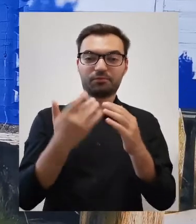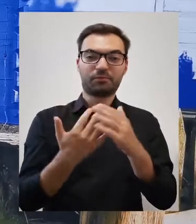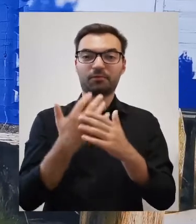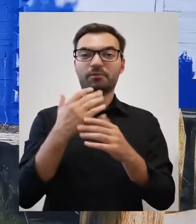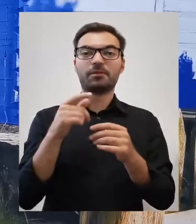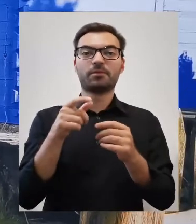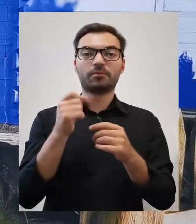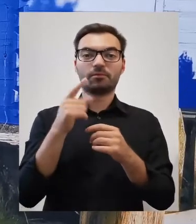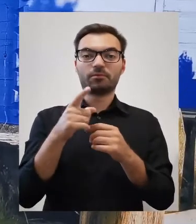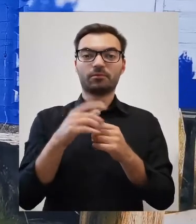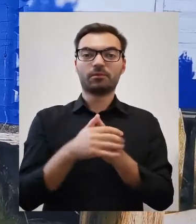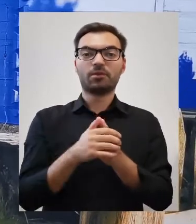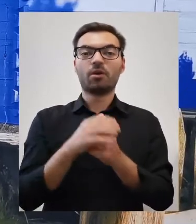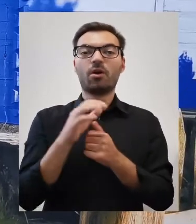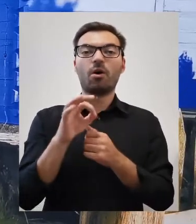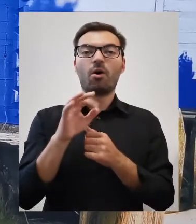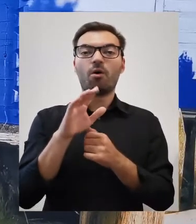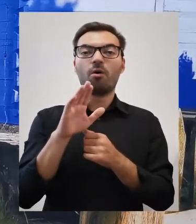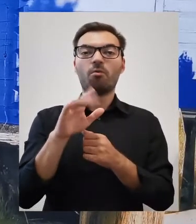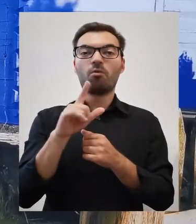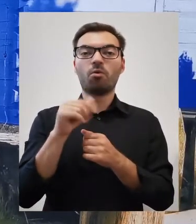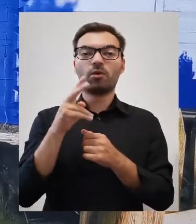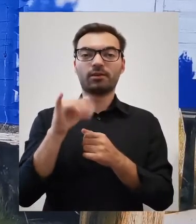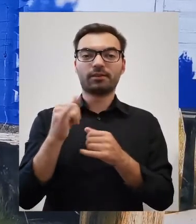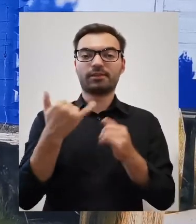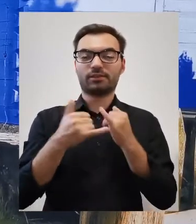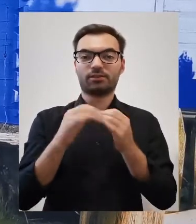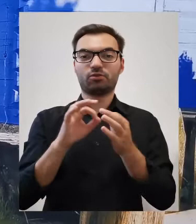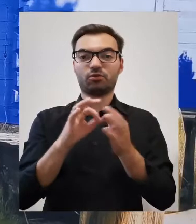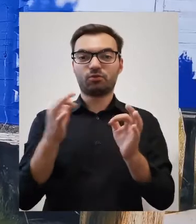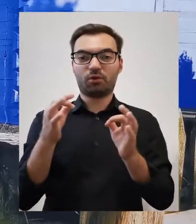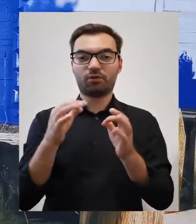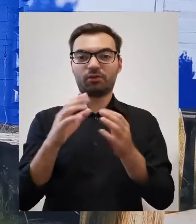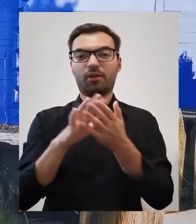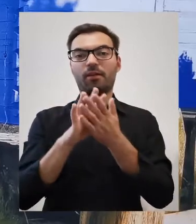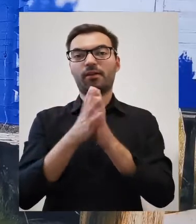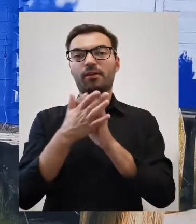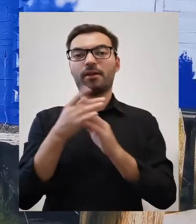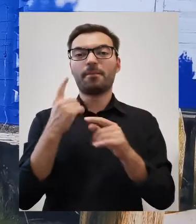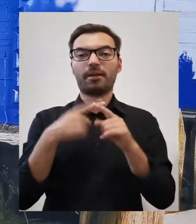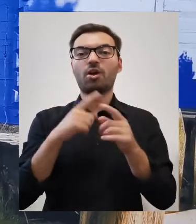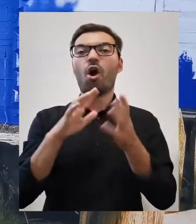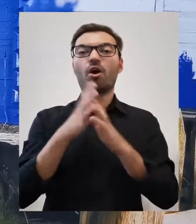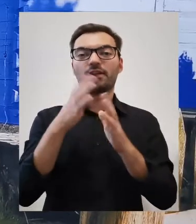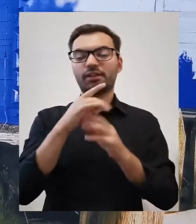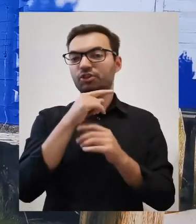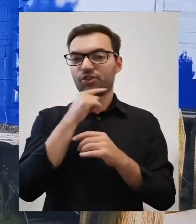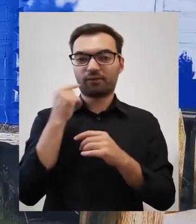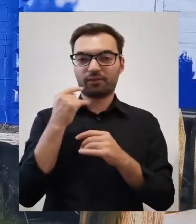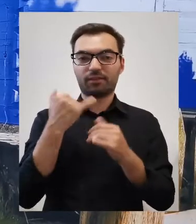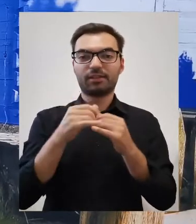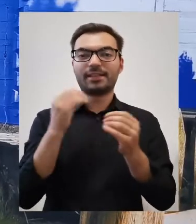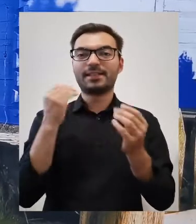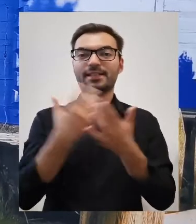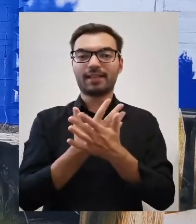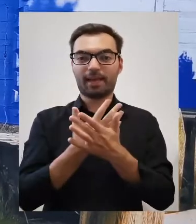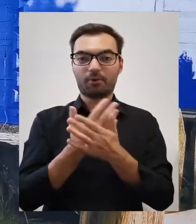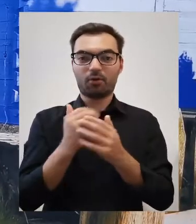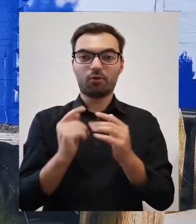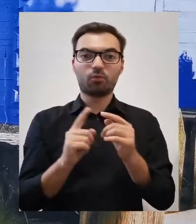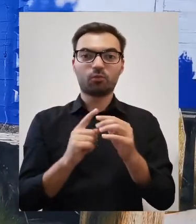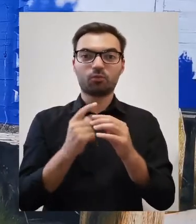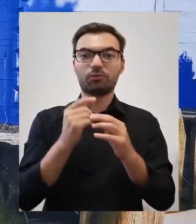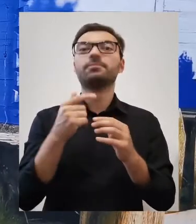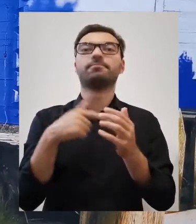powierzchnię wyłonią, tam pojawiają się ogniki. Jeśli to złoto lub miedź się wyłoniły, to te ogniki są czerwone. A jeśli